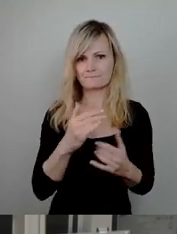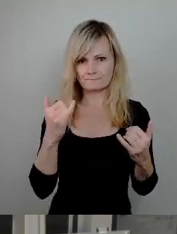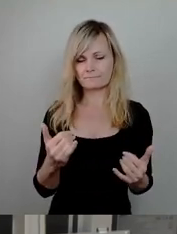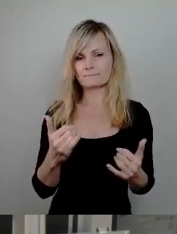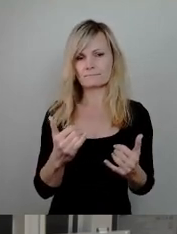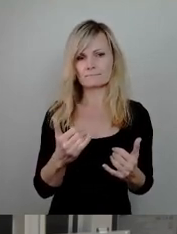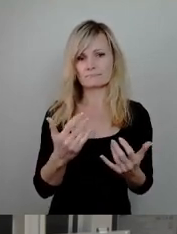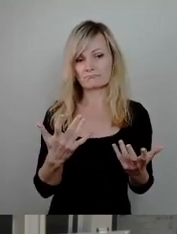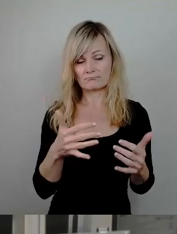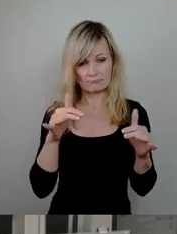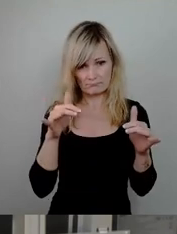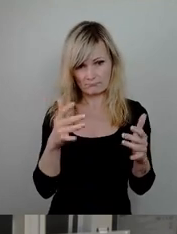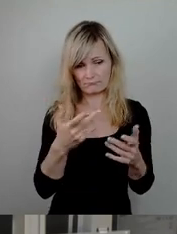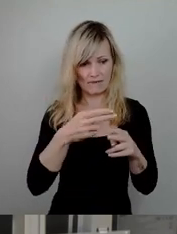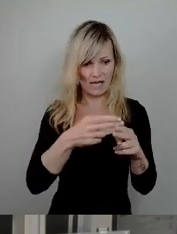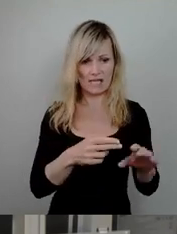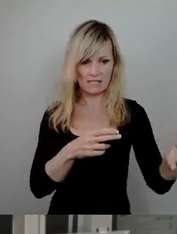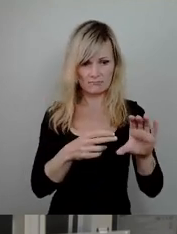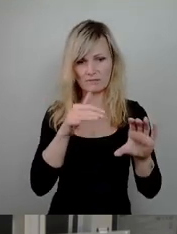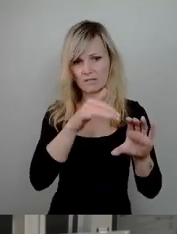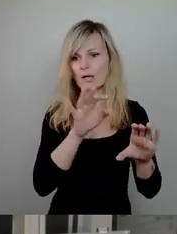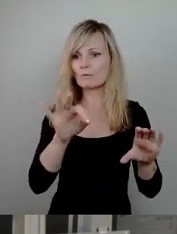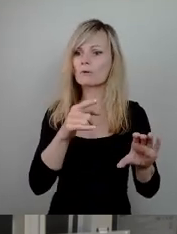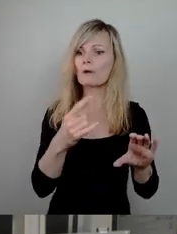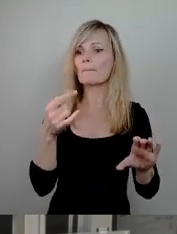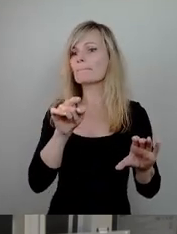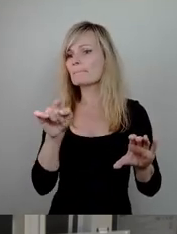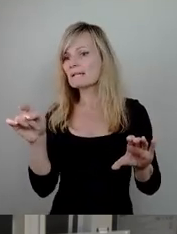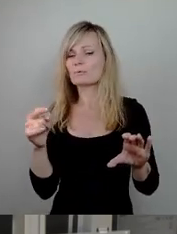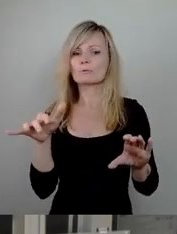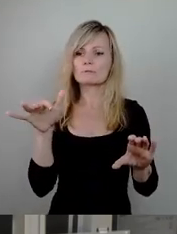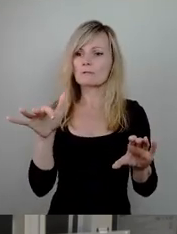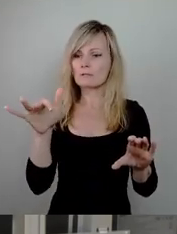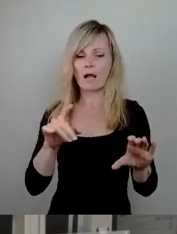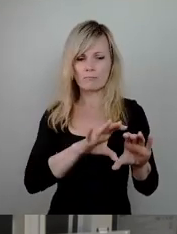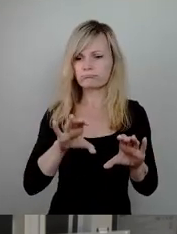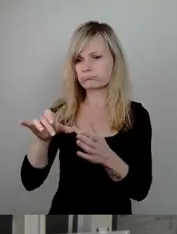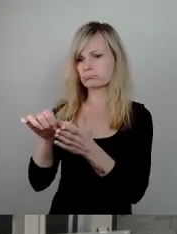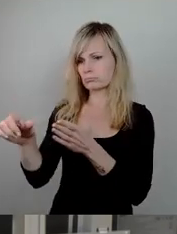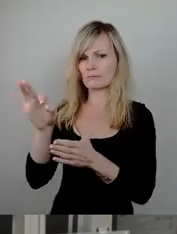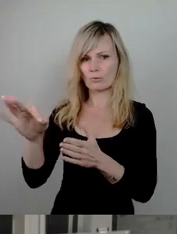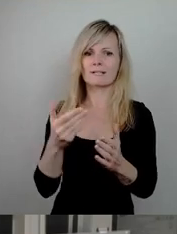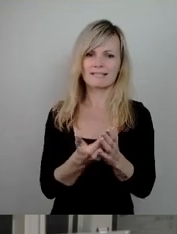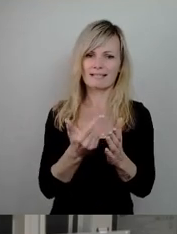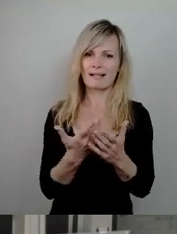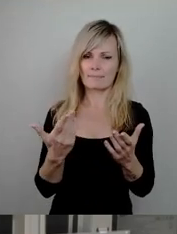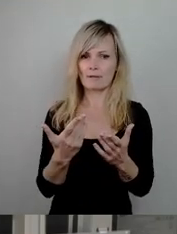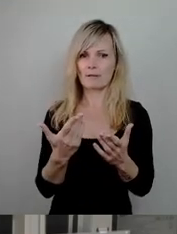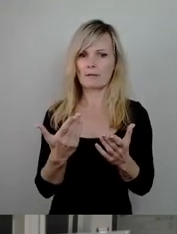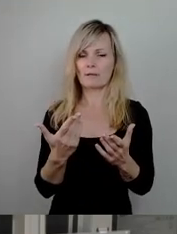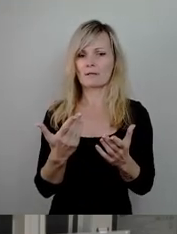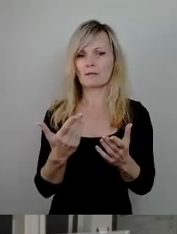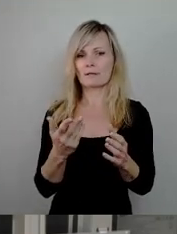anderen Dingen, wo ein Minus entstanden ist, verwendet werden soll. Von daher ist es gut, dass hier das nochmal für die richtige Sache